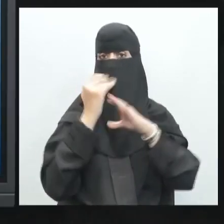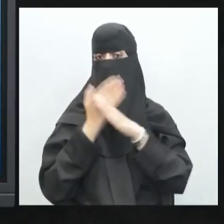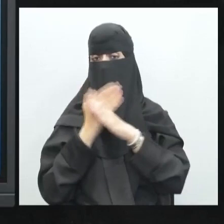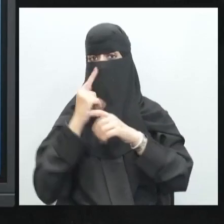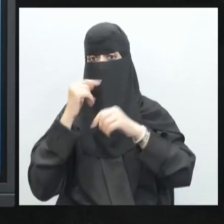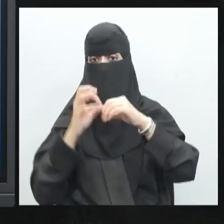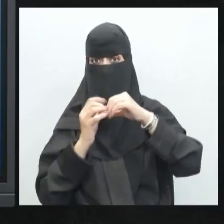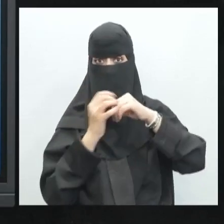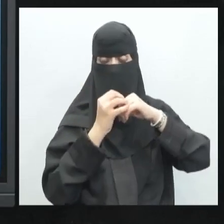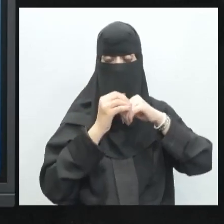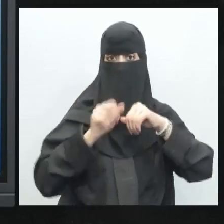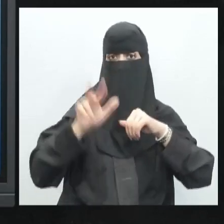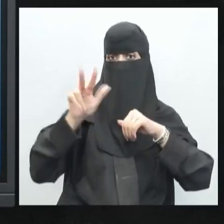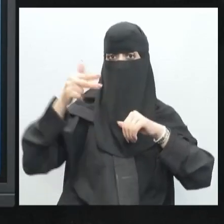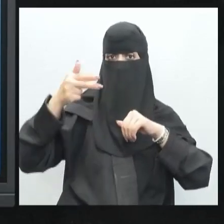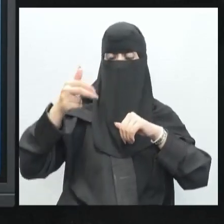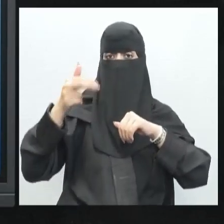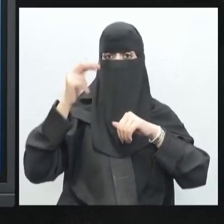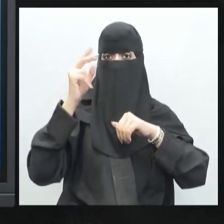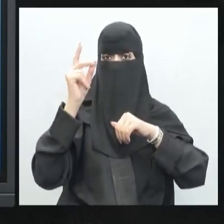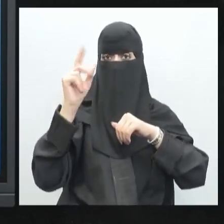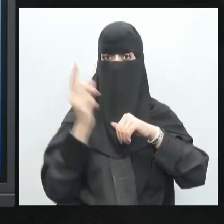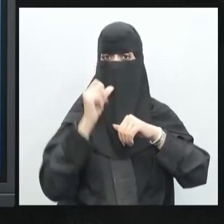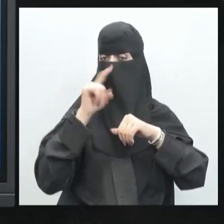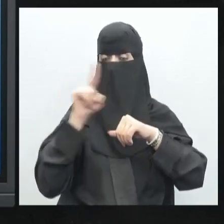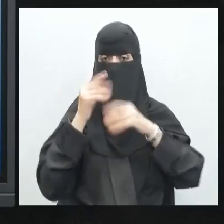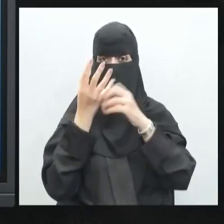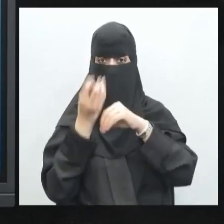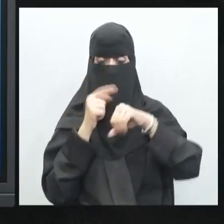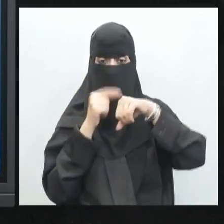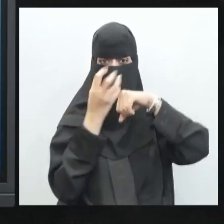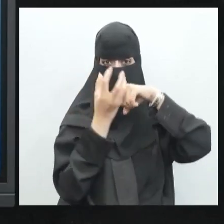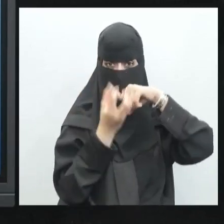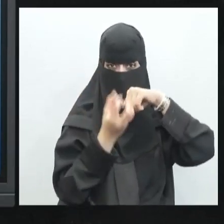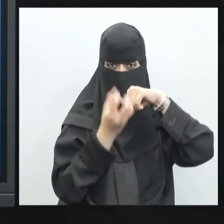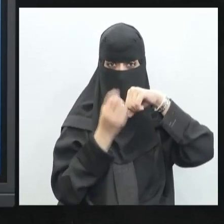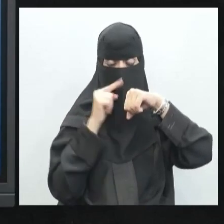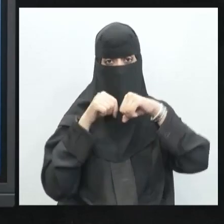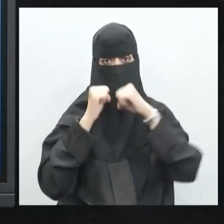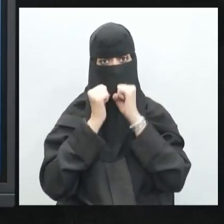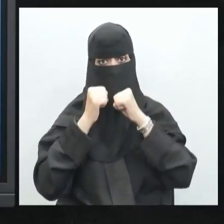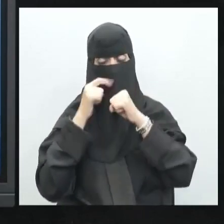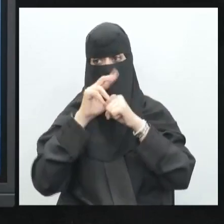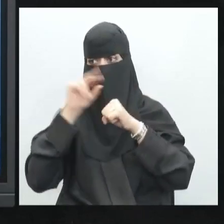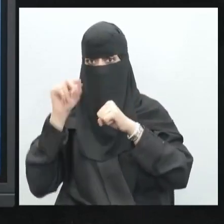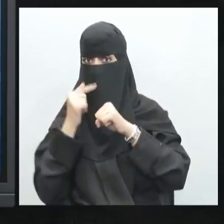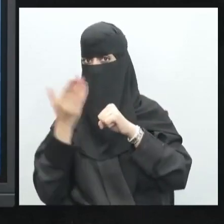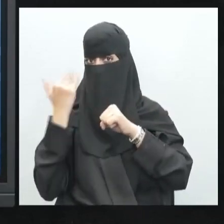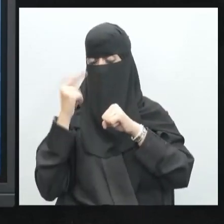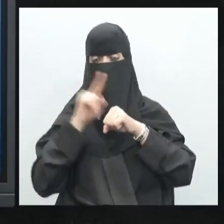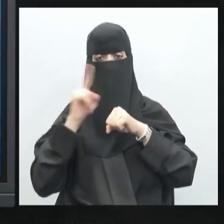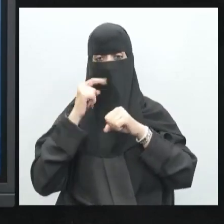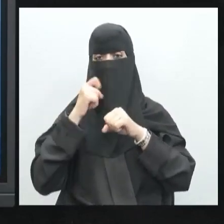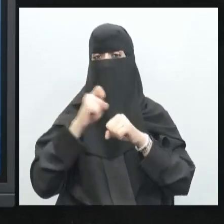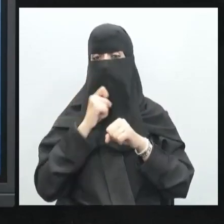تآكل في هذا الغضروف ولكن الغضروف يبدأ يضعف لا يصبح قوي لا يكون صلب بصلابة الغضاريف الطبيعية